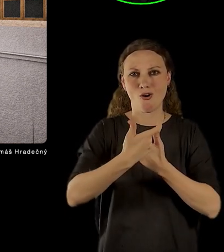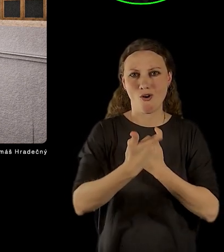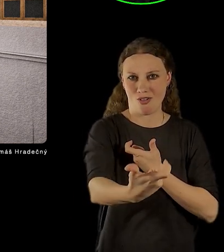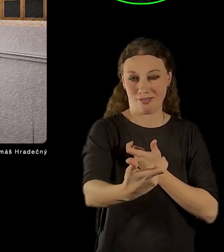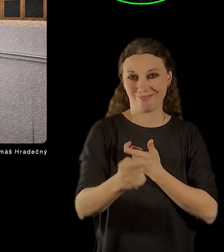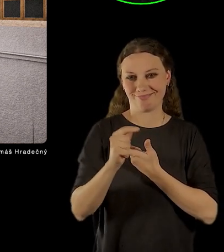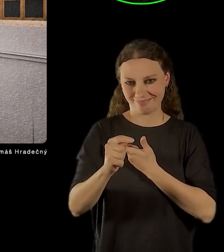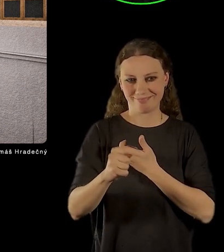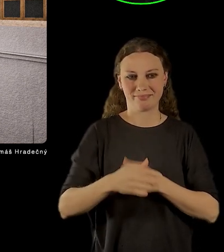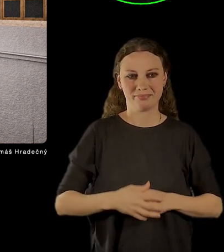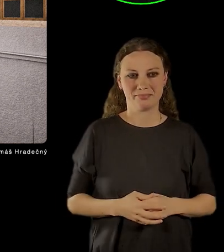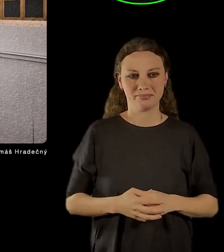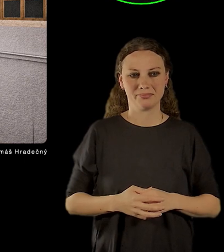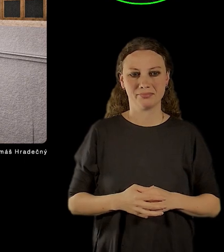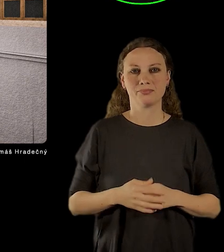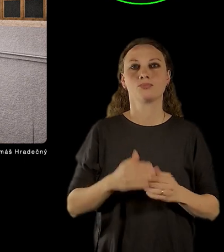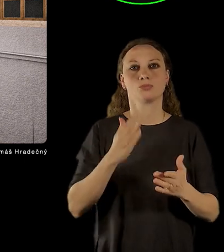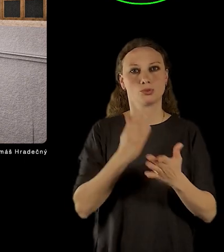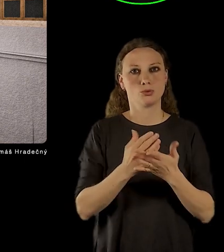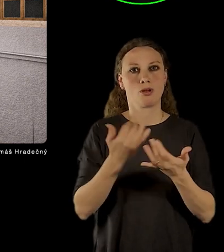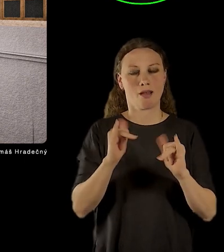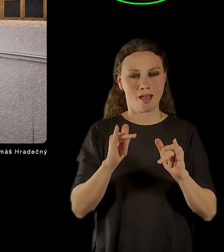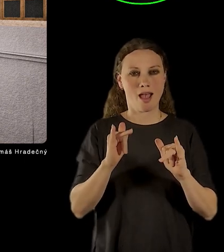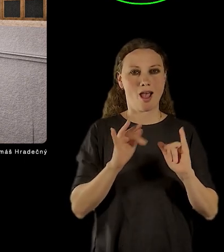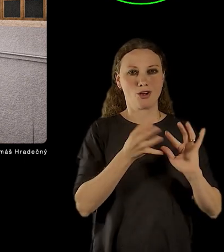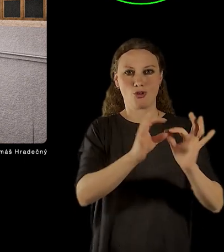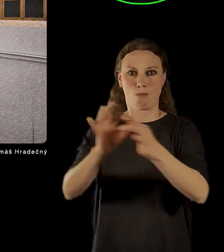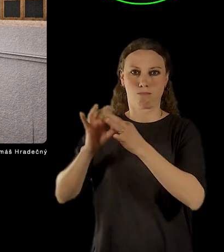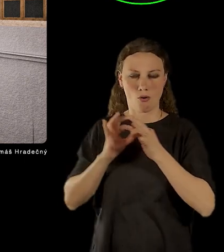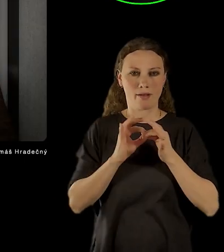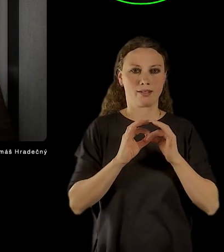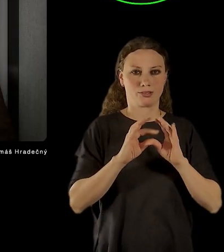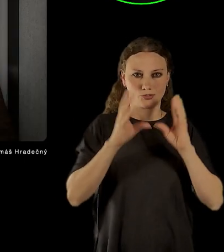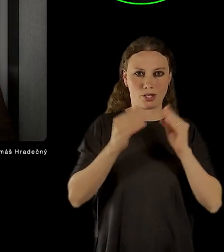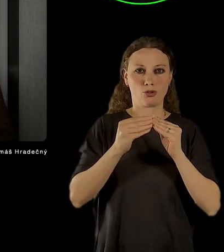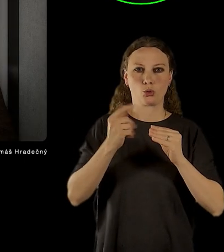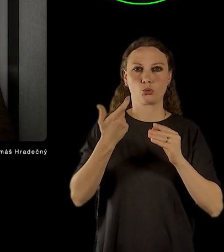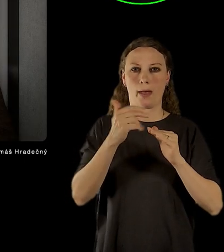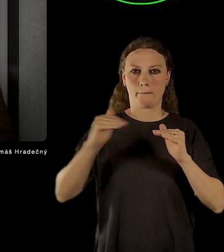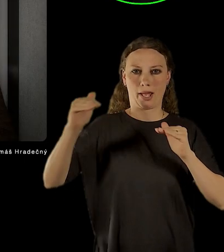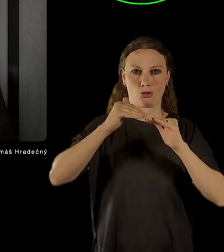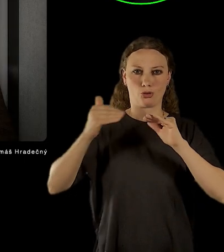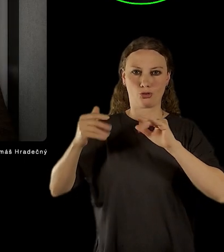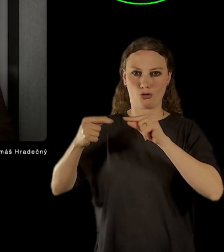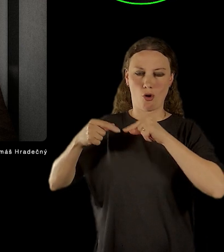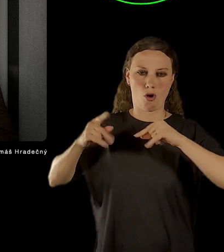která vlastně propojí všechny funkční celky v patře a